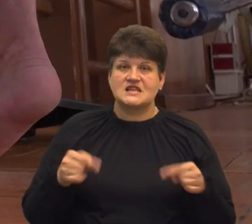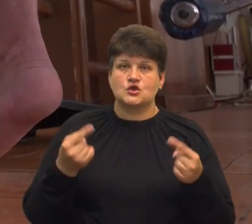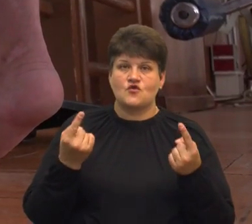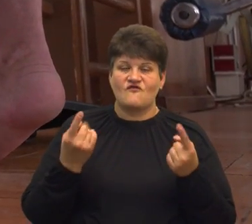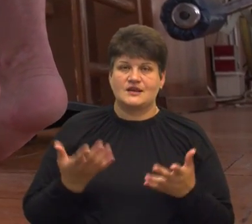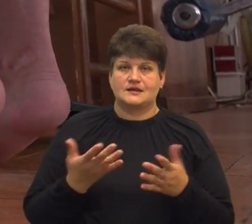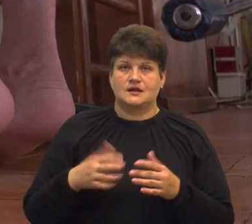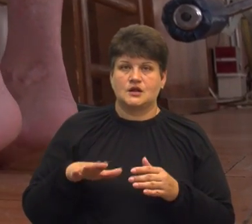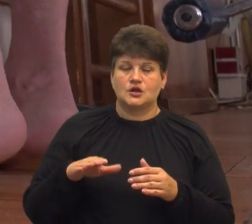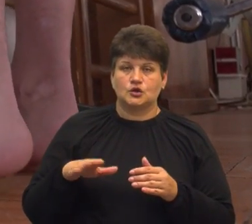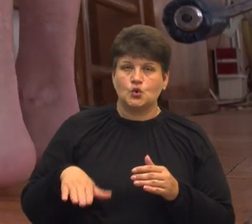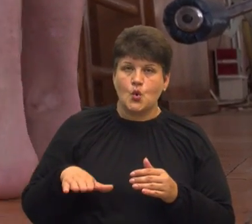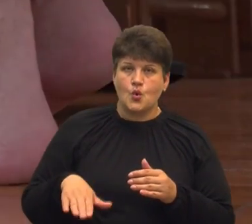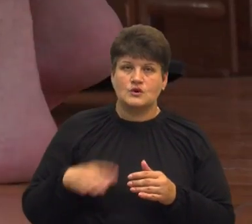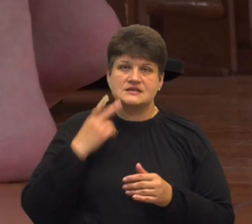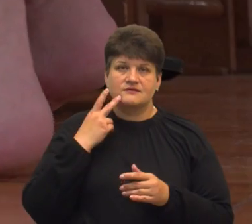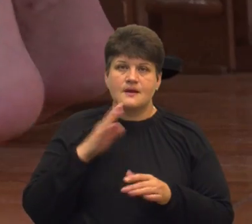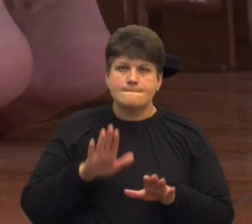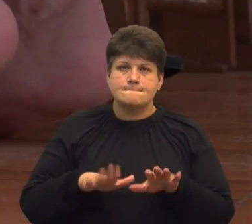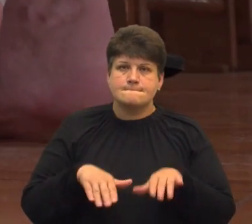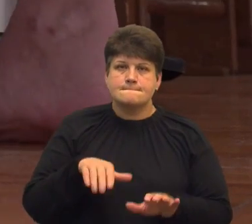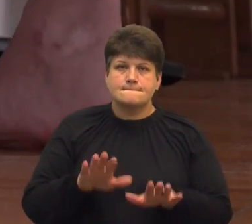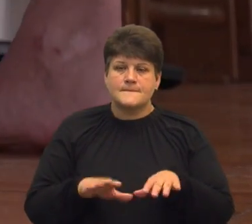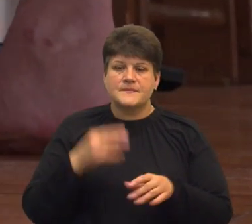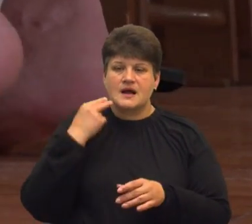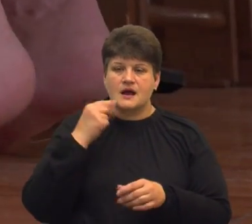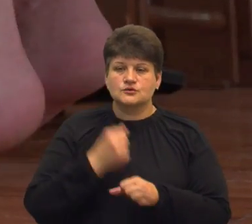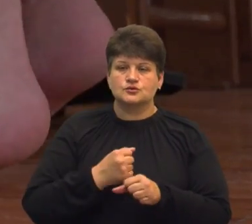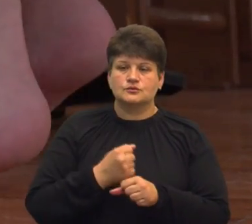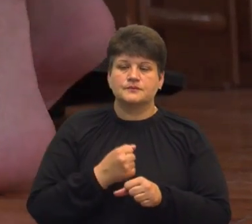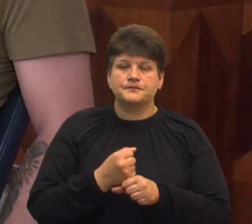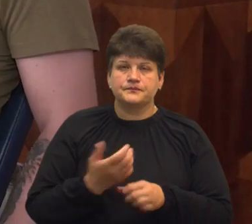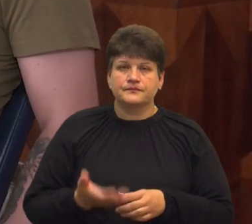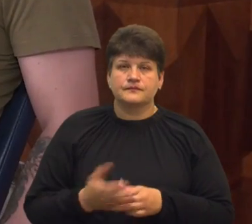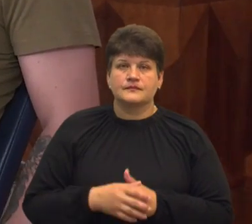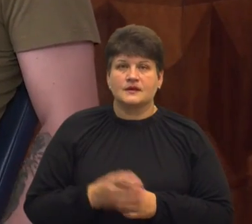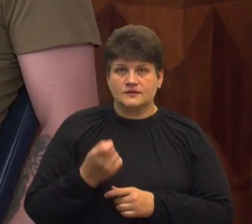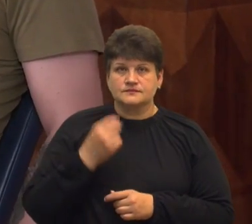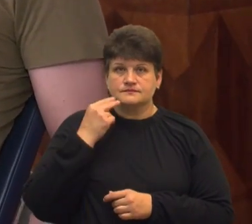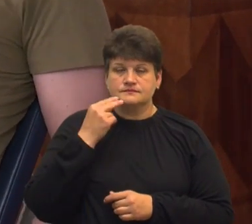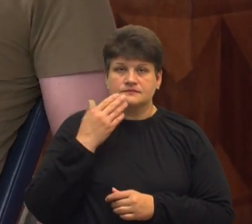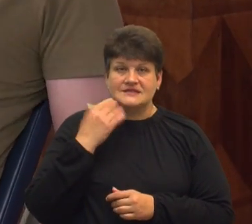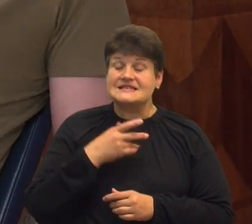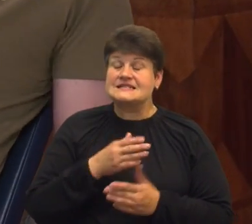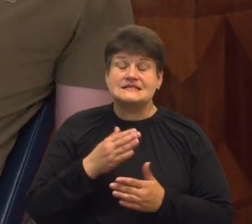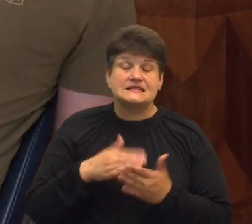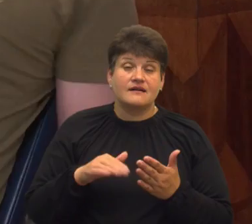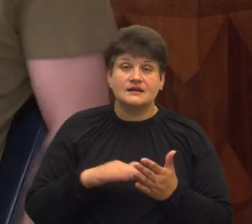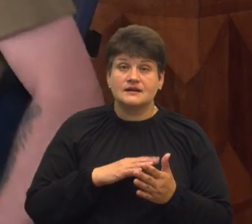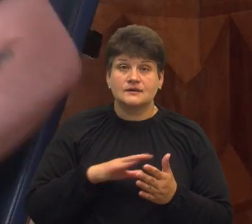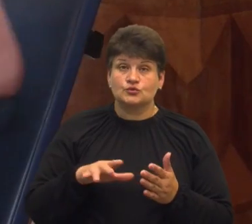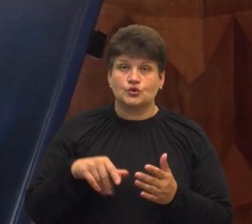Завжди хожу в спортзалі босим, щоб краще розроблялося. Так, з дуги є вже, звісно. Я взагалі не ходив, в мене дві ноги було